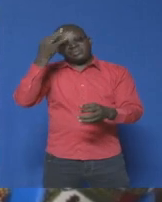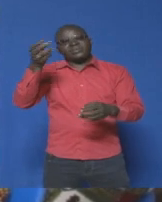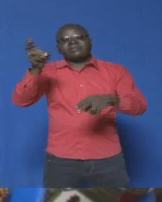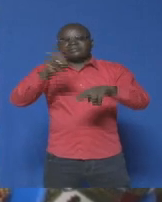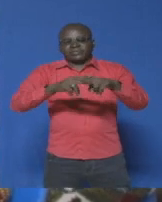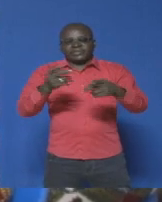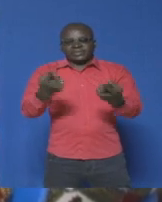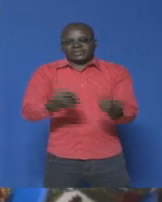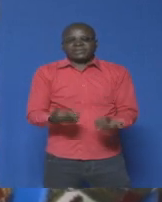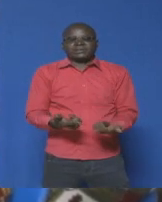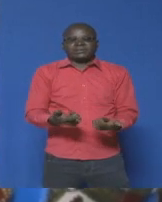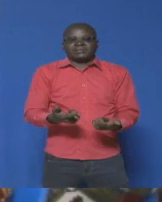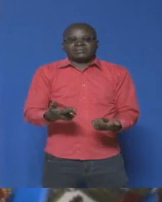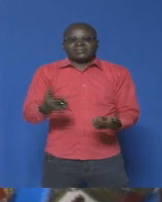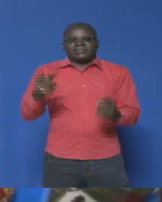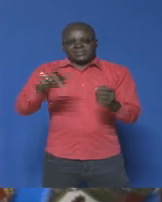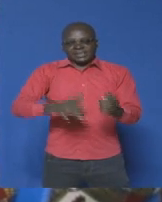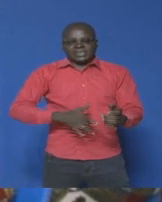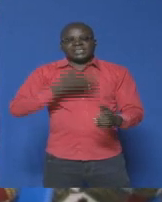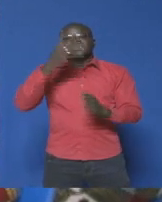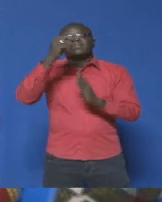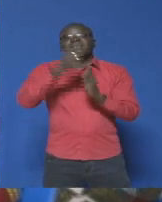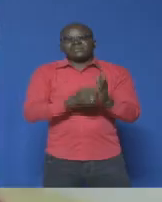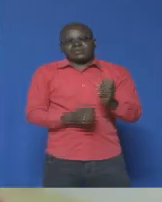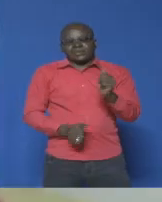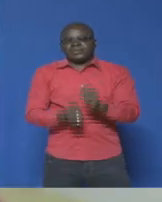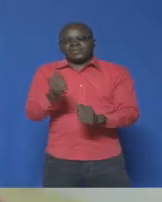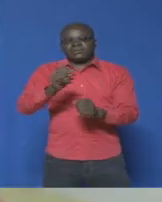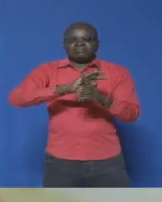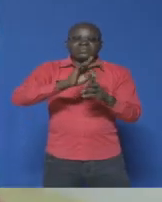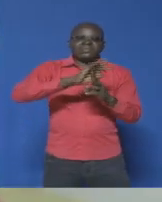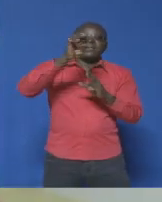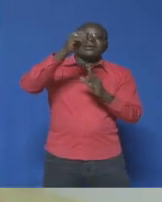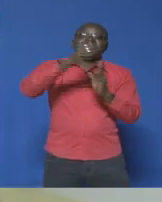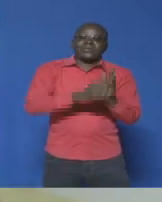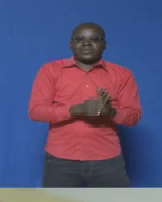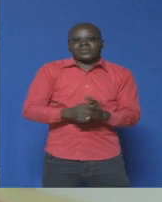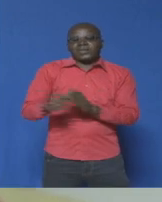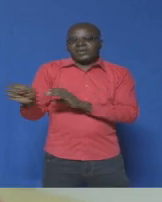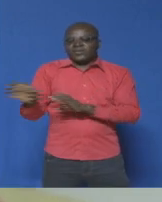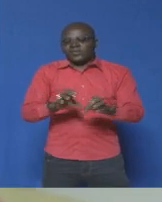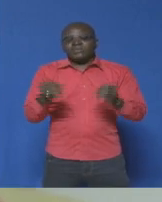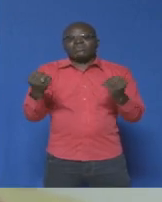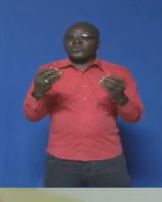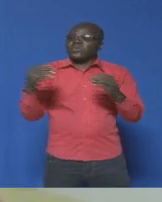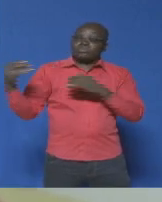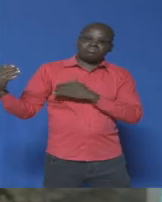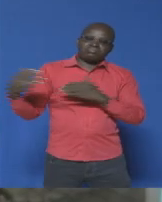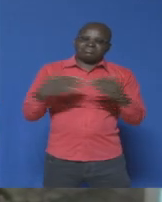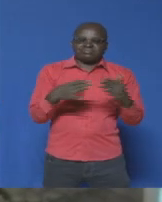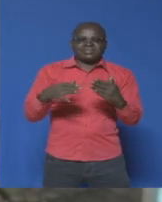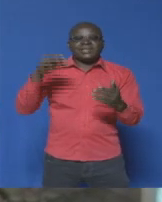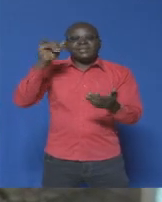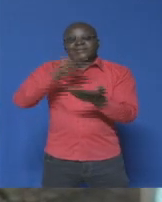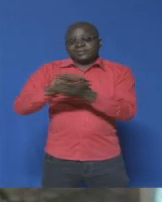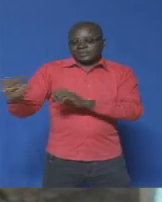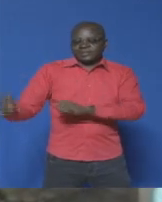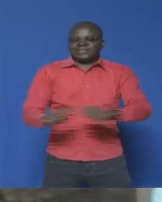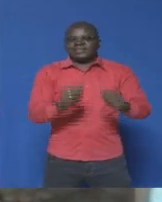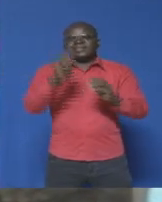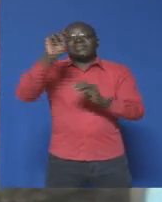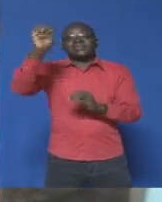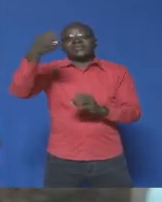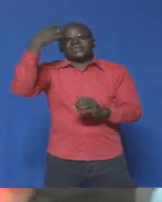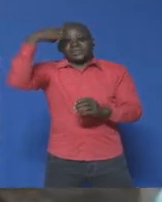Du social à la sensibilisation en passant par la formation, la Flap C mène plusieurs combats. Une de ses activités l'appui aux femmes dans l